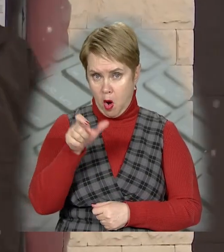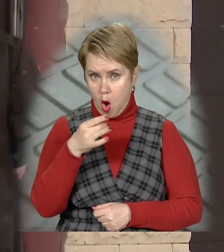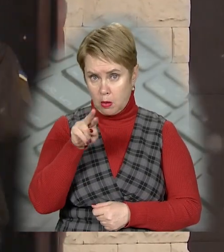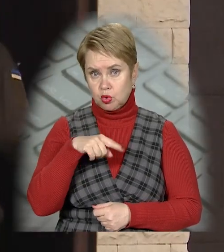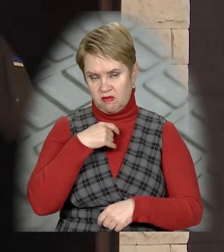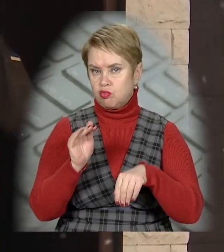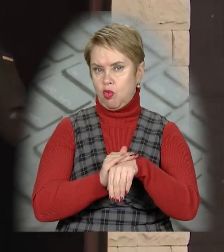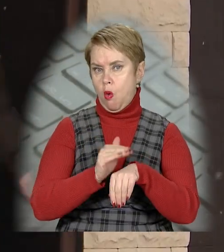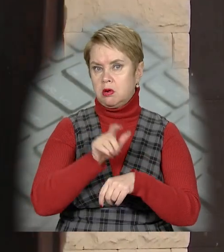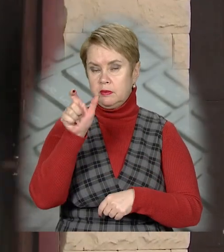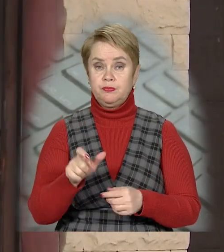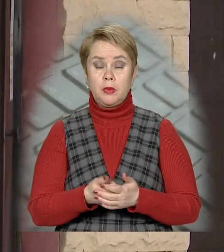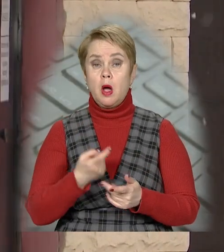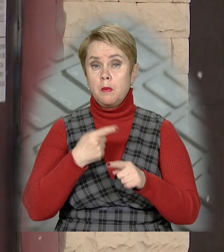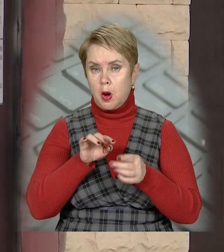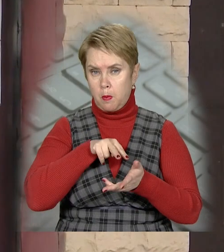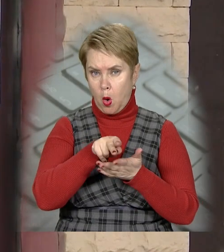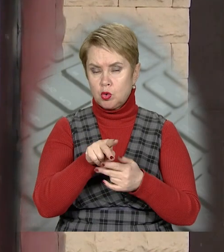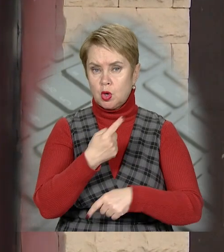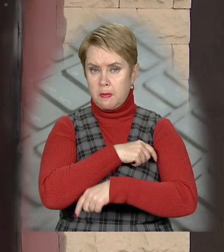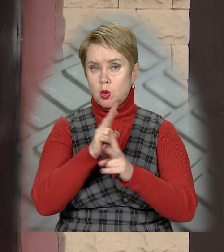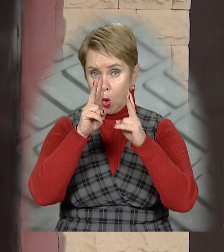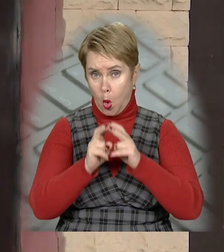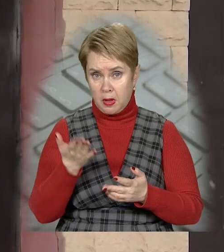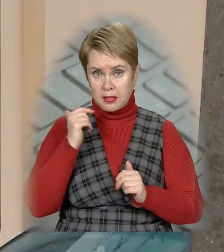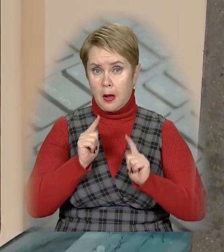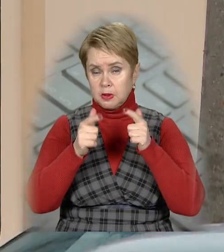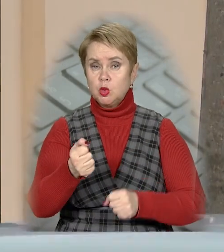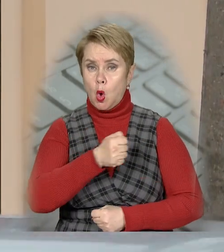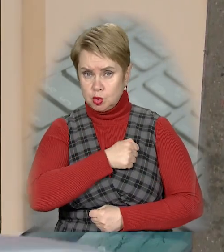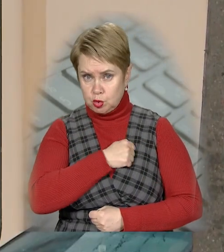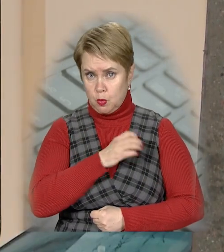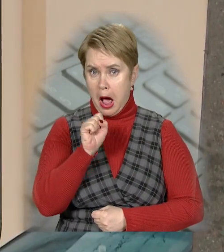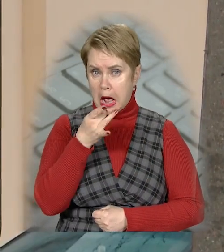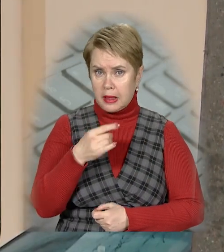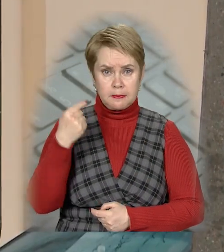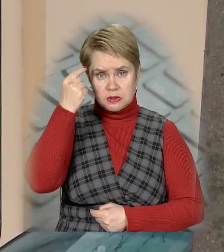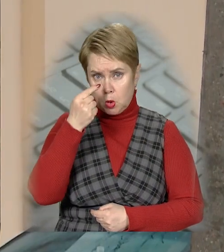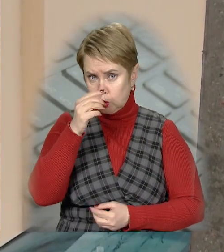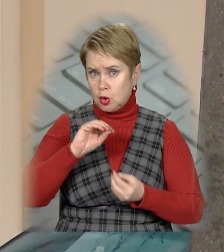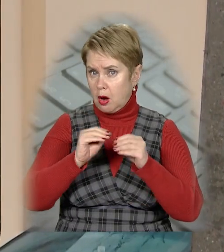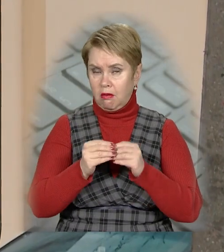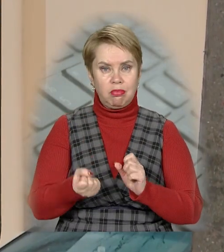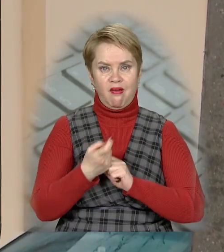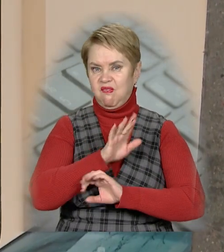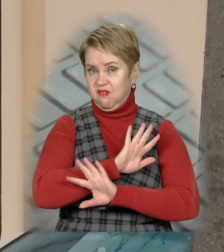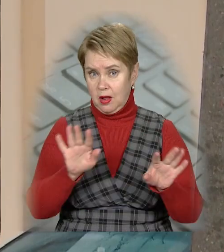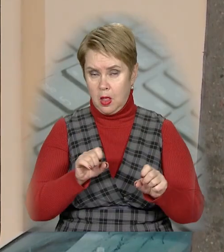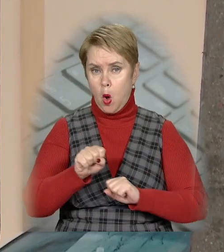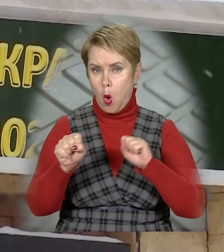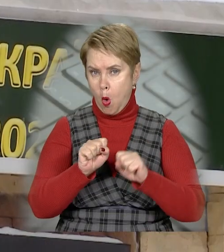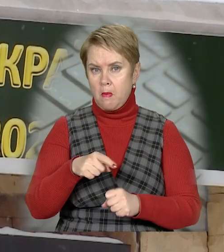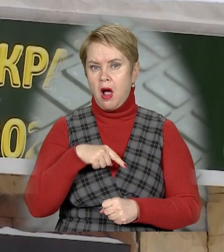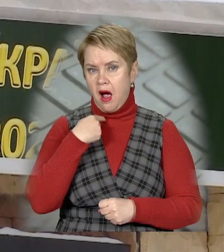відзиваються добре. При проходженні медкомісії перед тим, як приступити до служби, в Артемія психічних розладів не виявили.